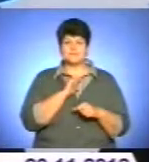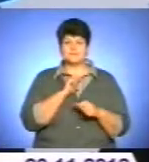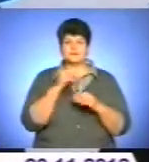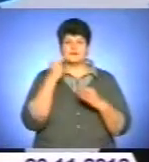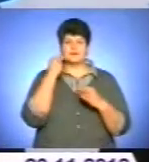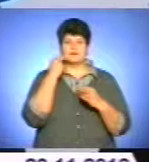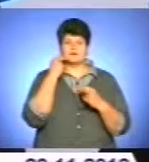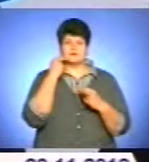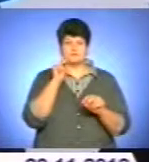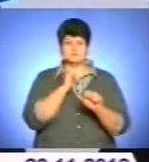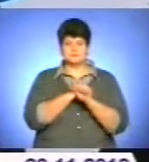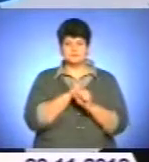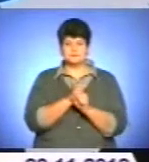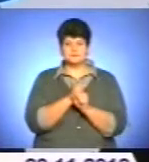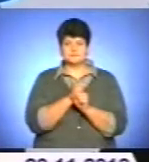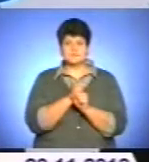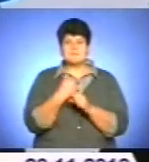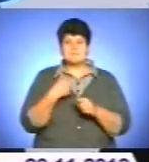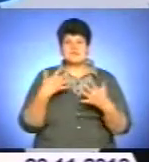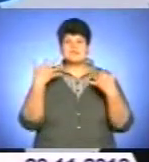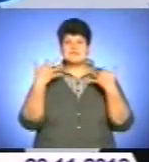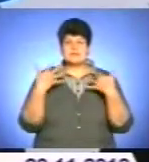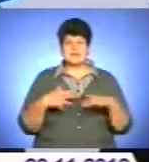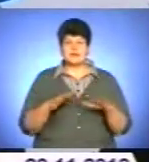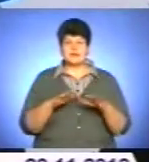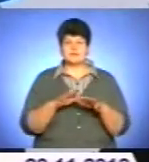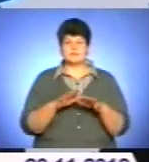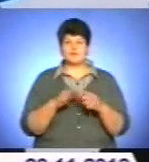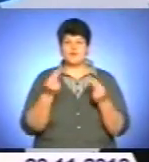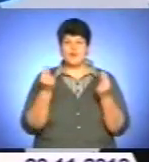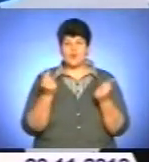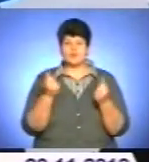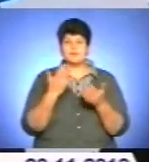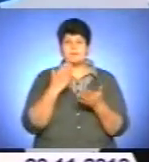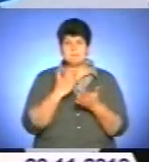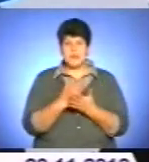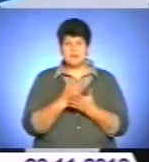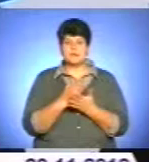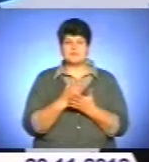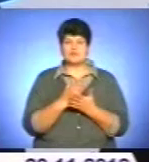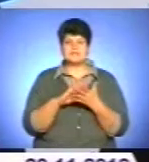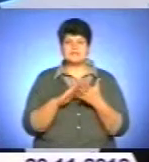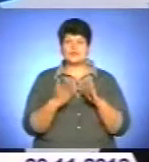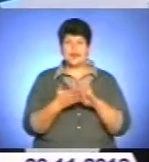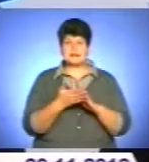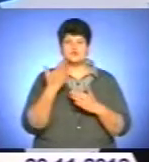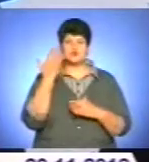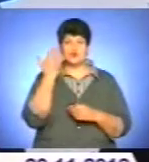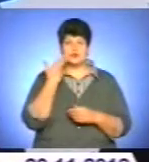ефективну модель управління. Ми втрачаємо неефективну кошти, ми маємо ситуацію, коли